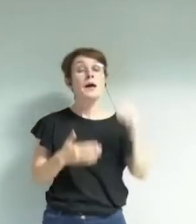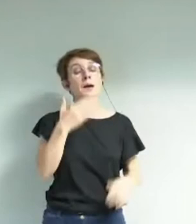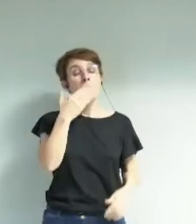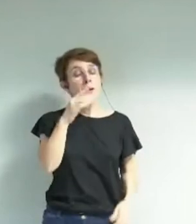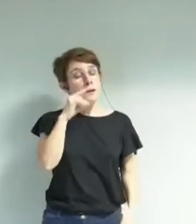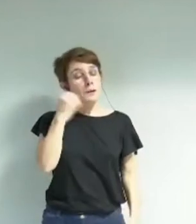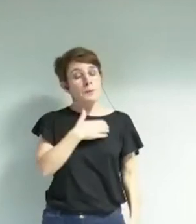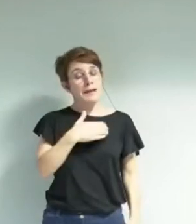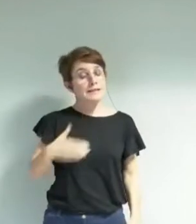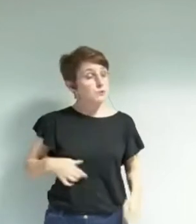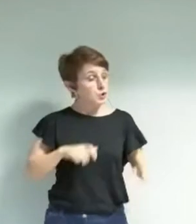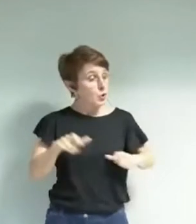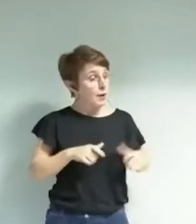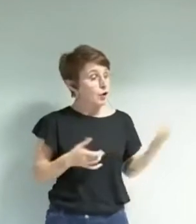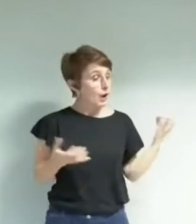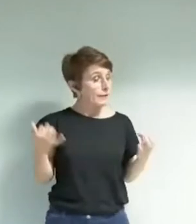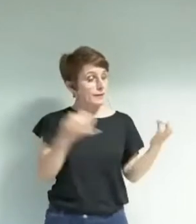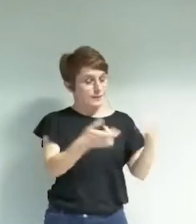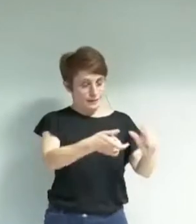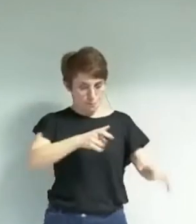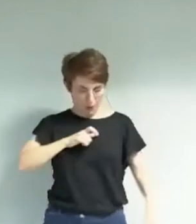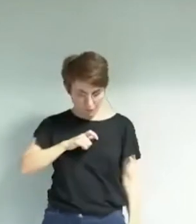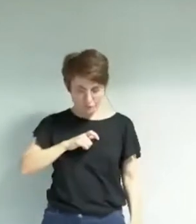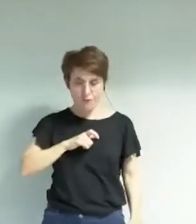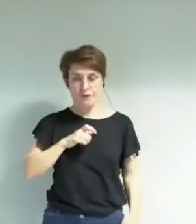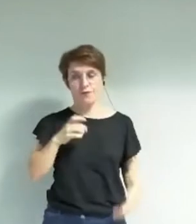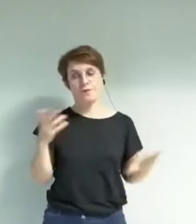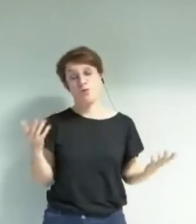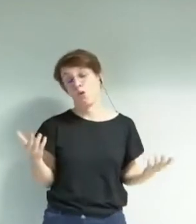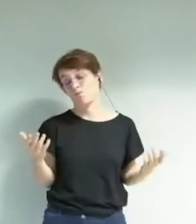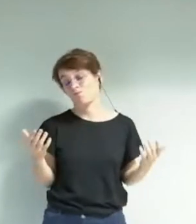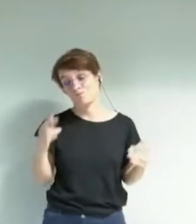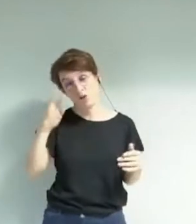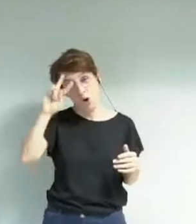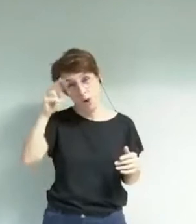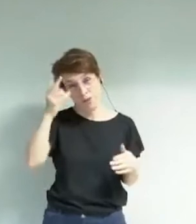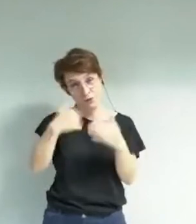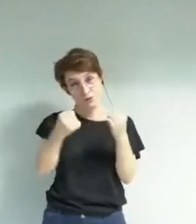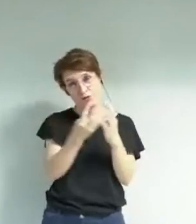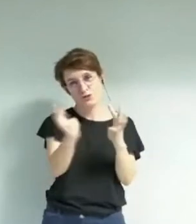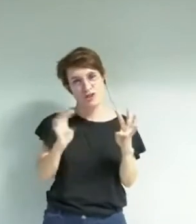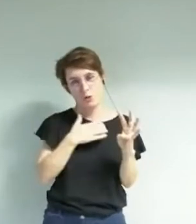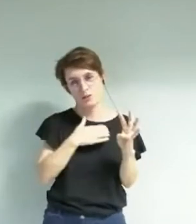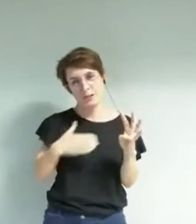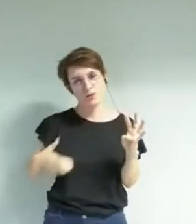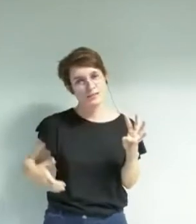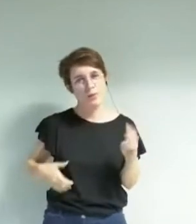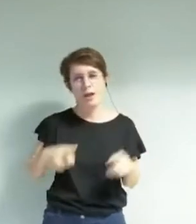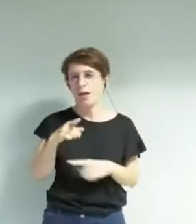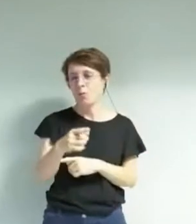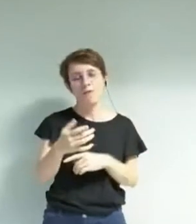aux interventions de mes collègues. D'abord, et encore une fois, comme traditionnellement au Conseil municipal, quel beau discours. Vous êtes